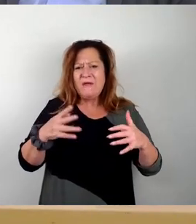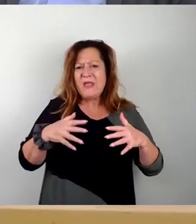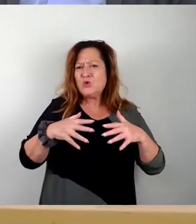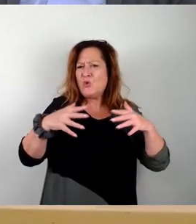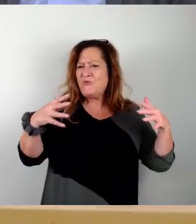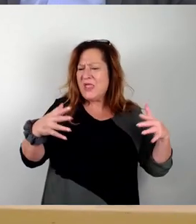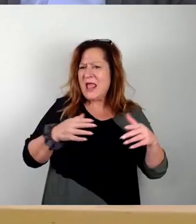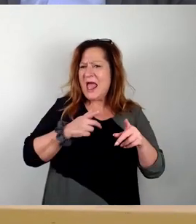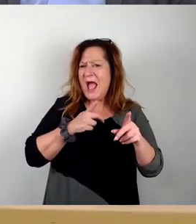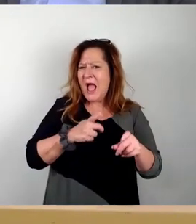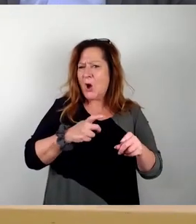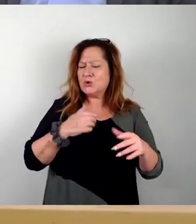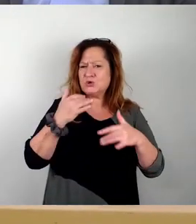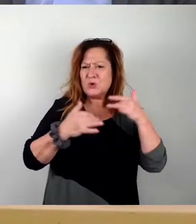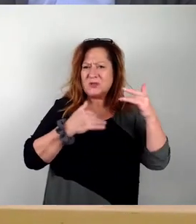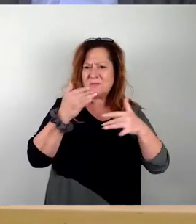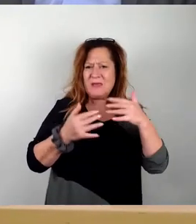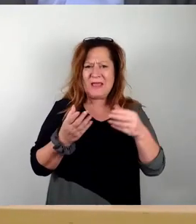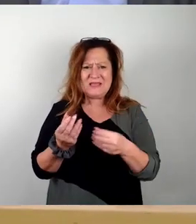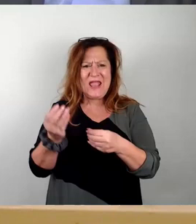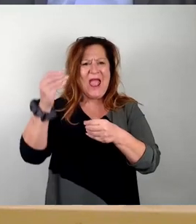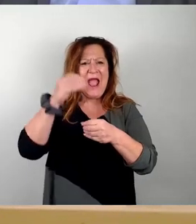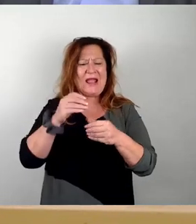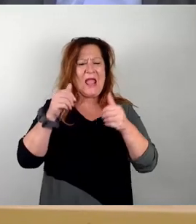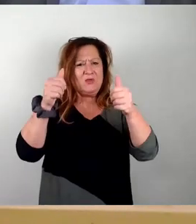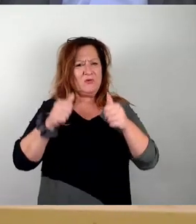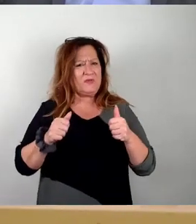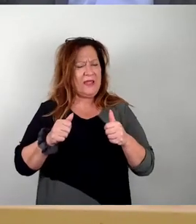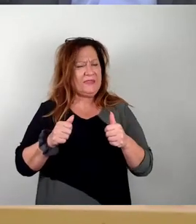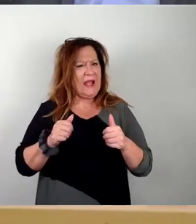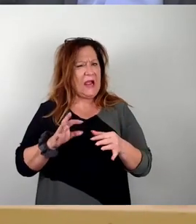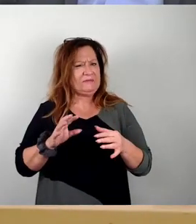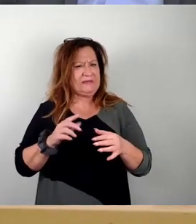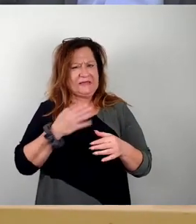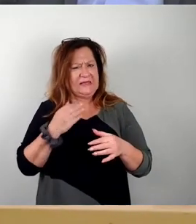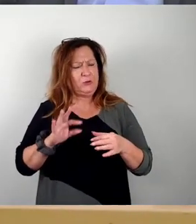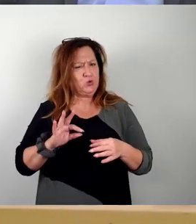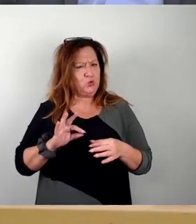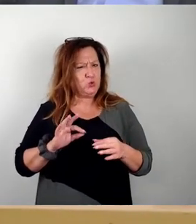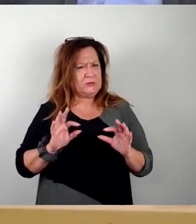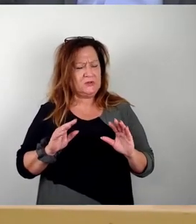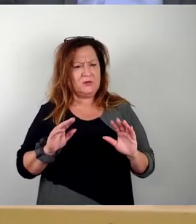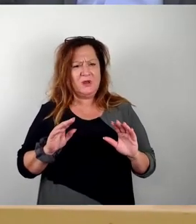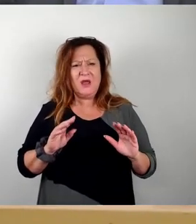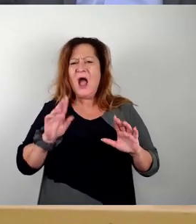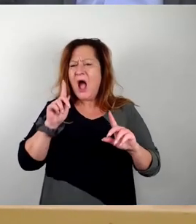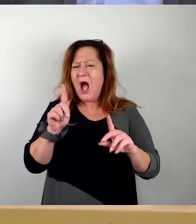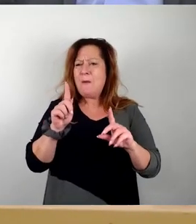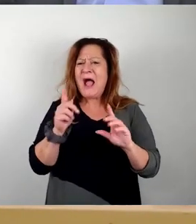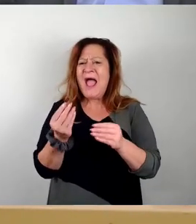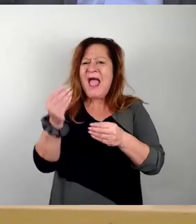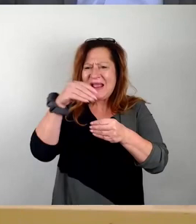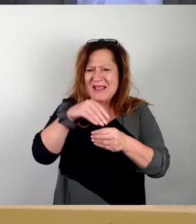hat eigentlich ein Ergänzungsantrag nicht richtig was zu tun, sondern höchstens zu dem Ergänzungsantrag, der jetzt